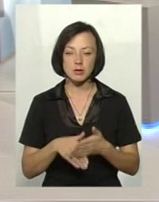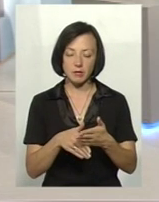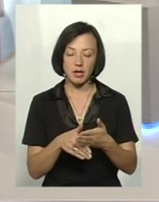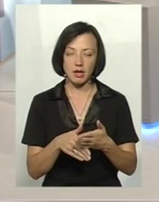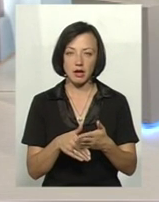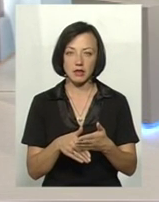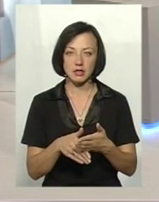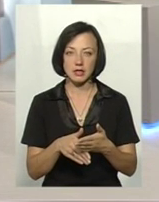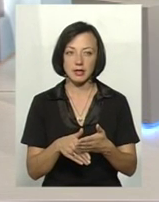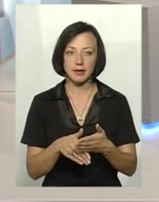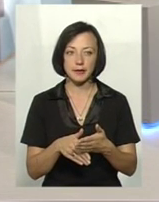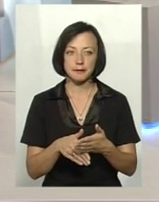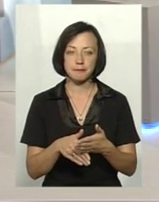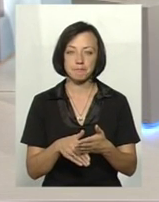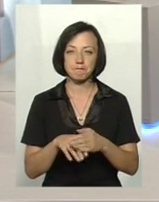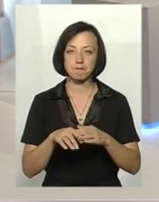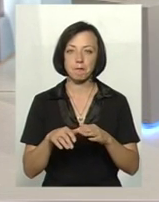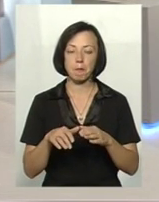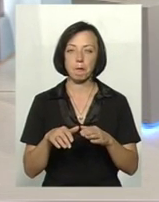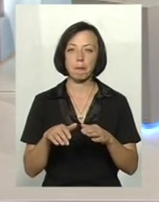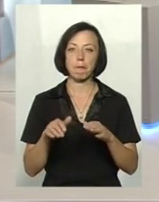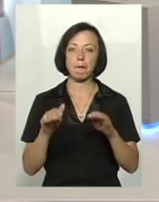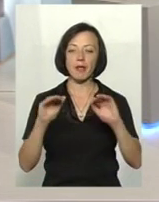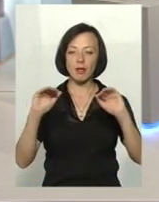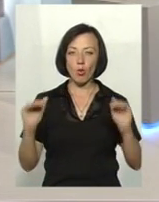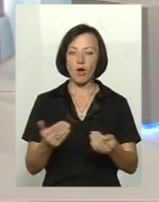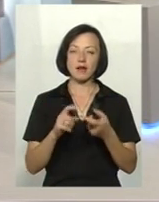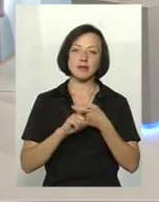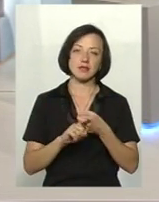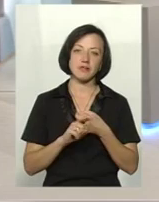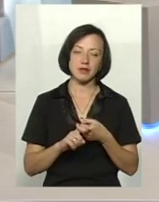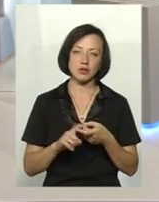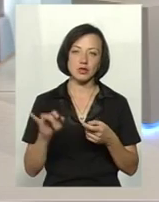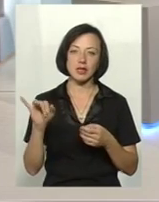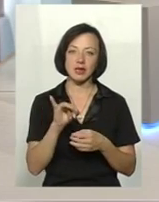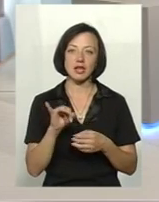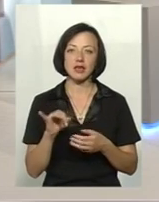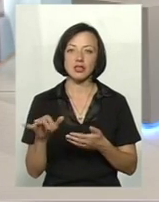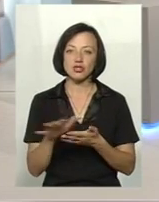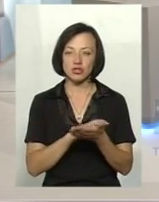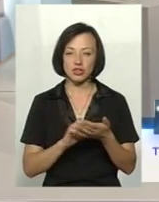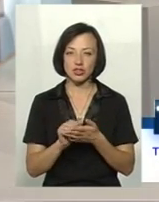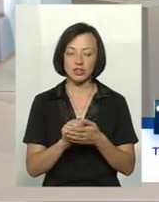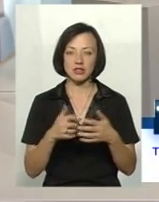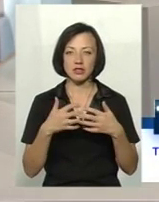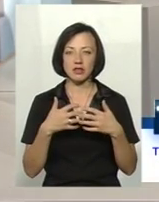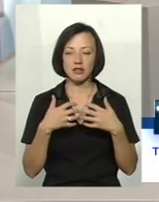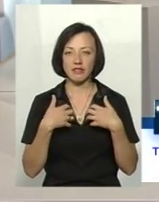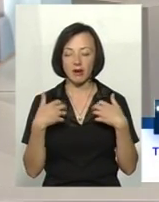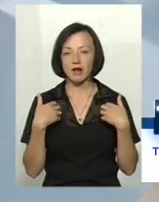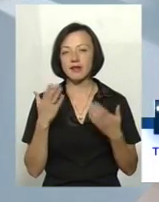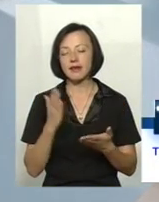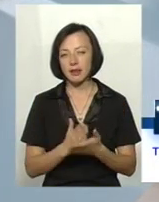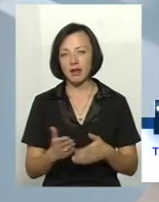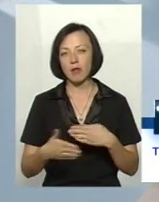локалізації вірусу і ліквідації тварин? Звичайно, є покарання,